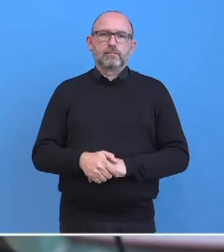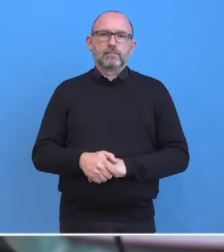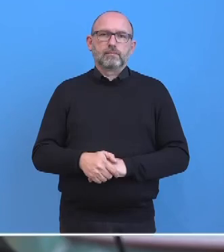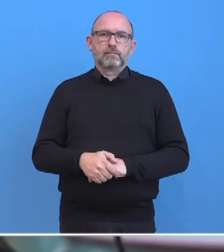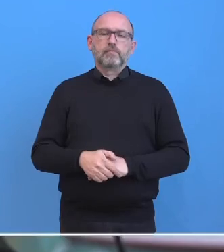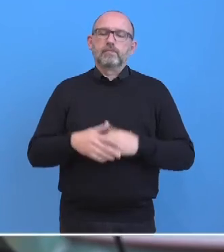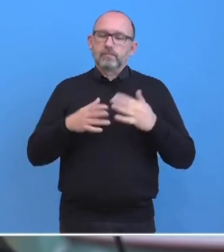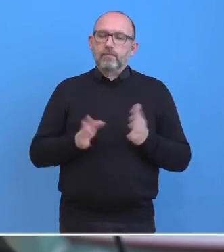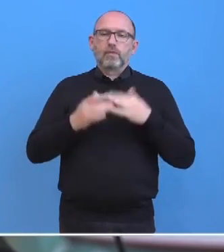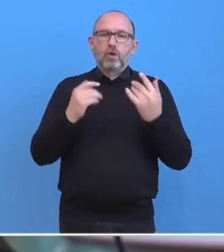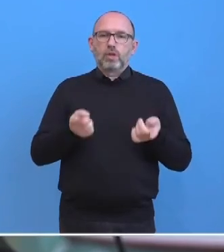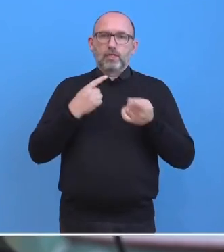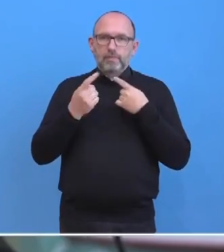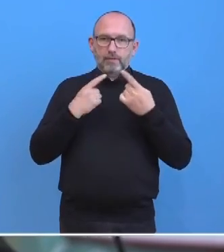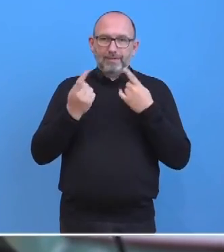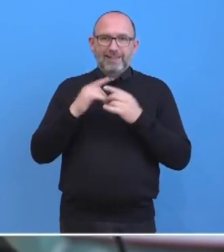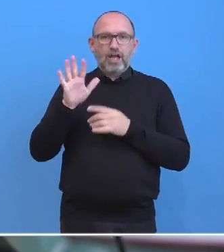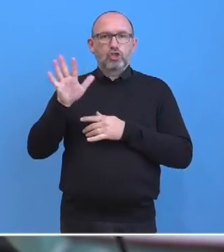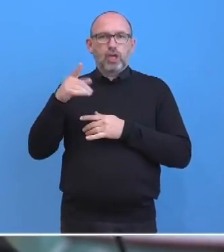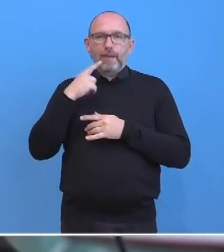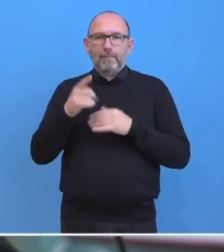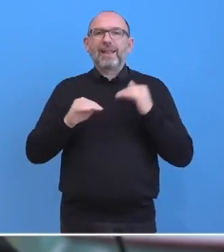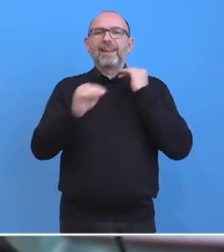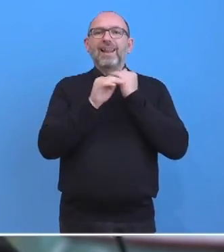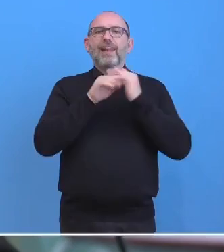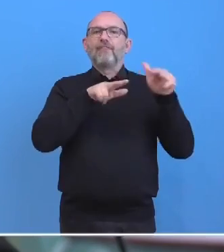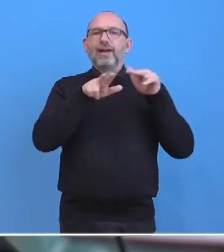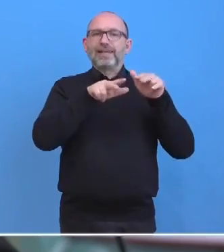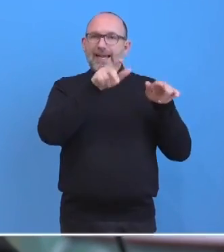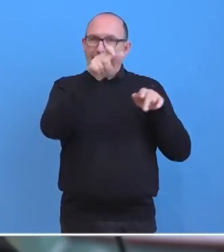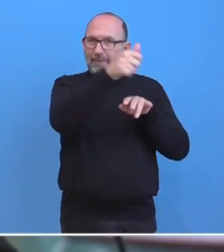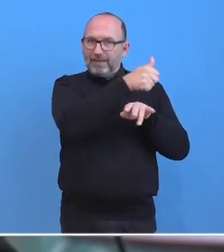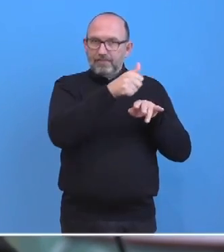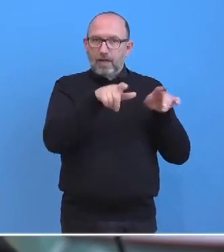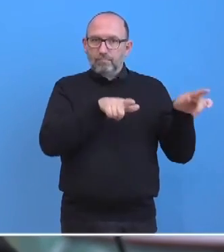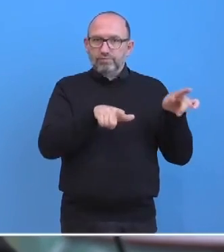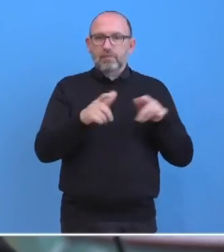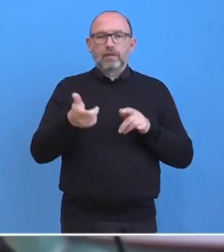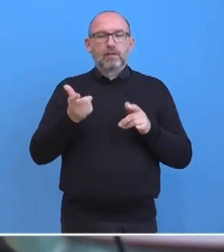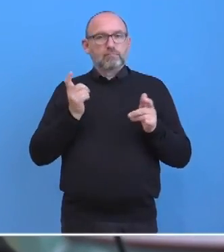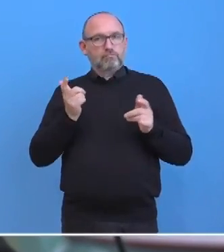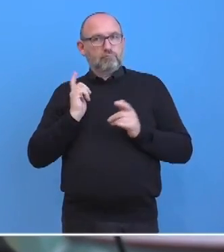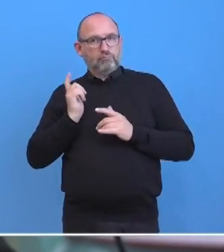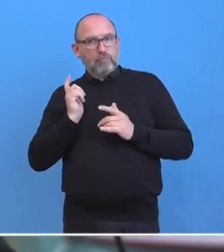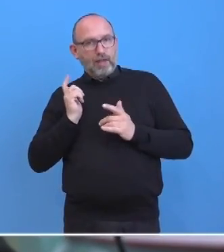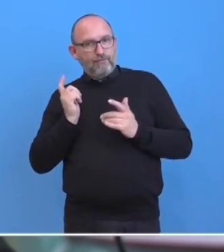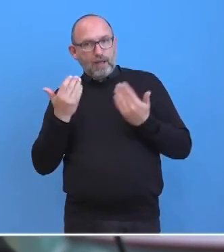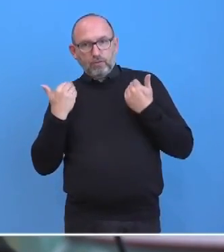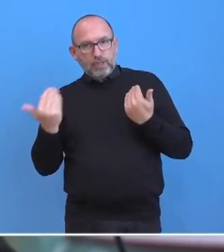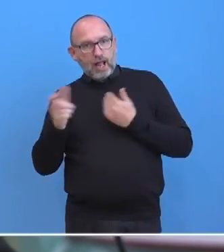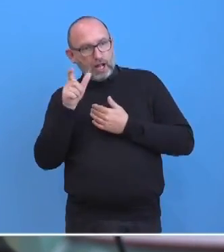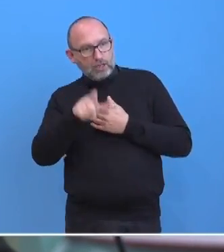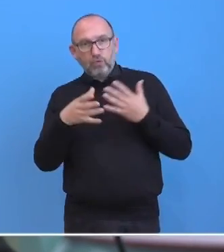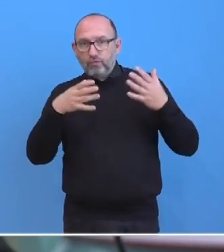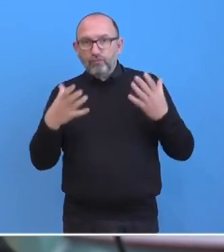Zu dem heutigen Gespräch von Herrn Scheuer mit einigen Länderverkehrsministern. Was ist die Erwartungshaltung des Ministeriums? Kann es da einen Durchbruch geben und wird